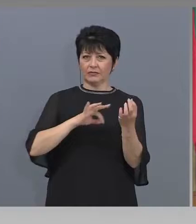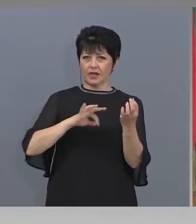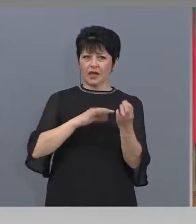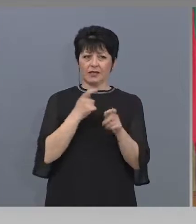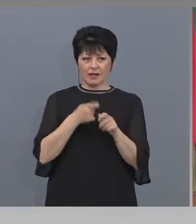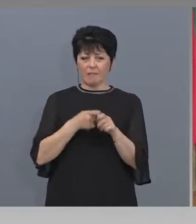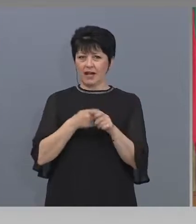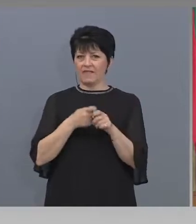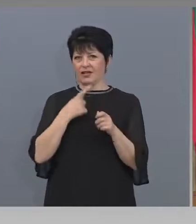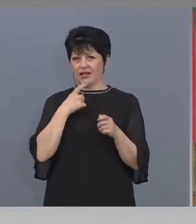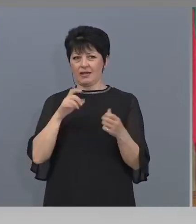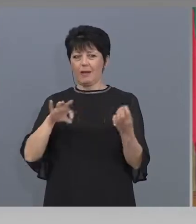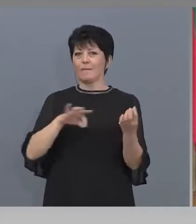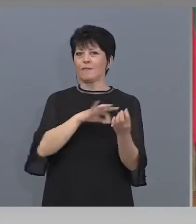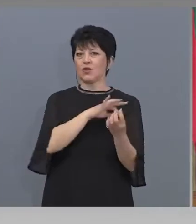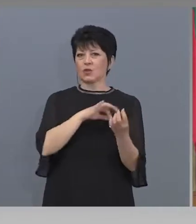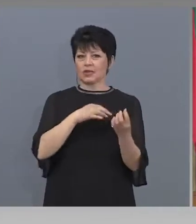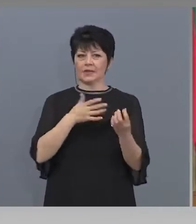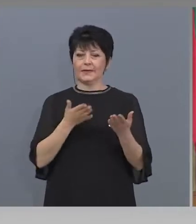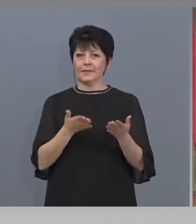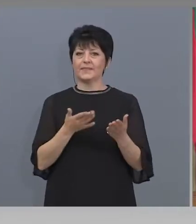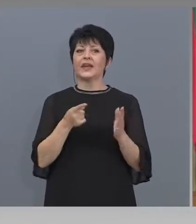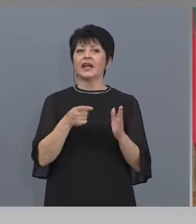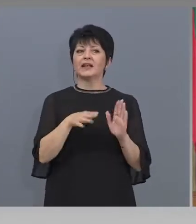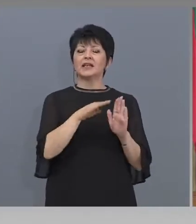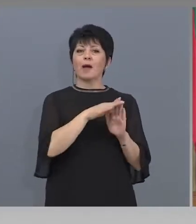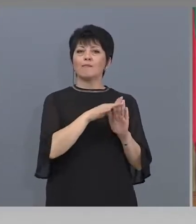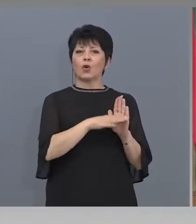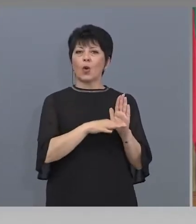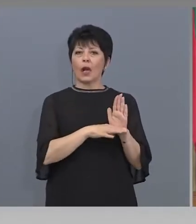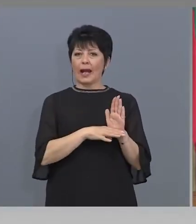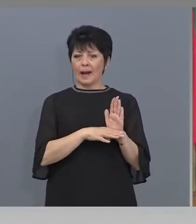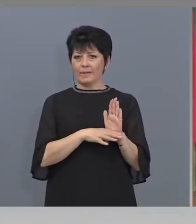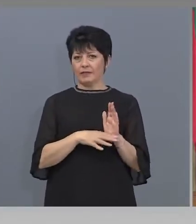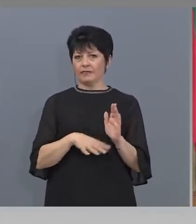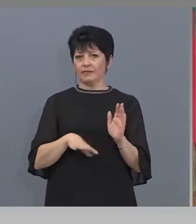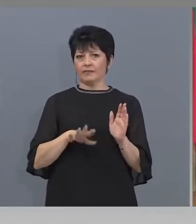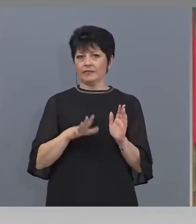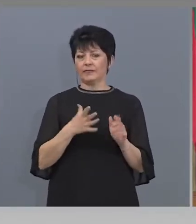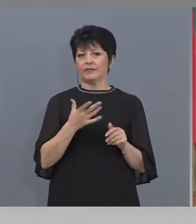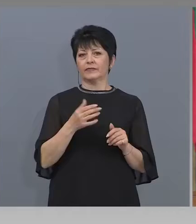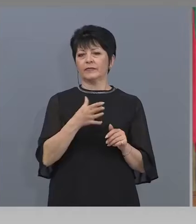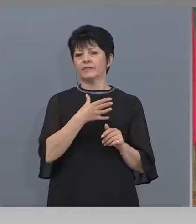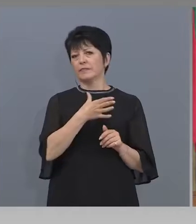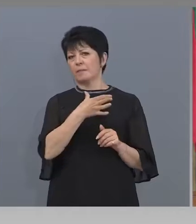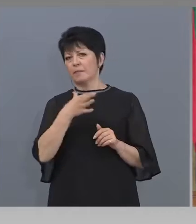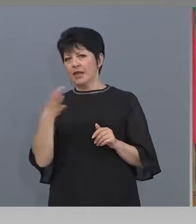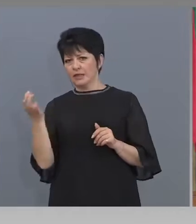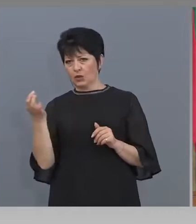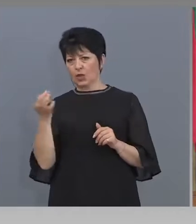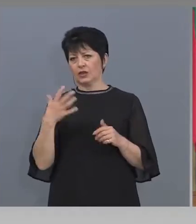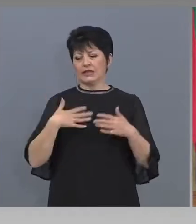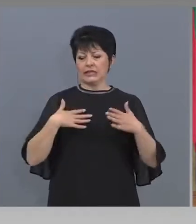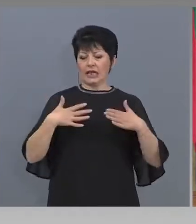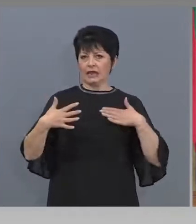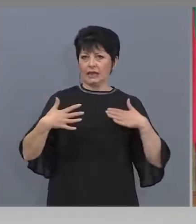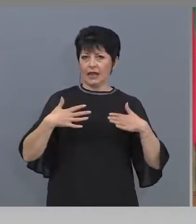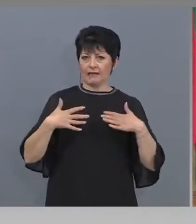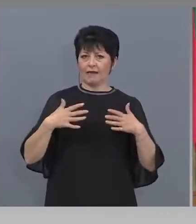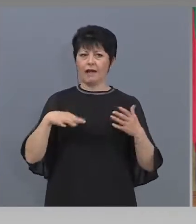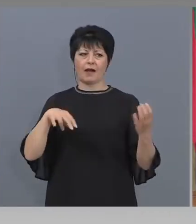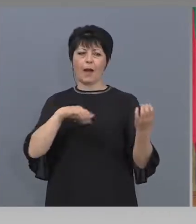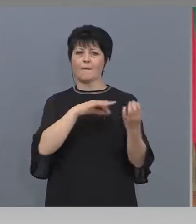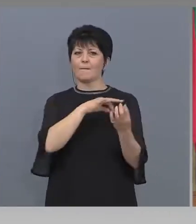Даване. Те са програми за създаване 4, до 500 000 лева. За създаване на театрално, музикално, за